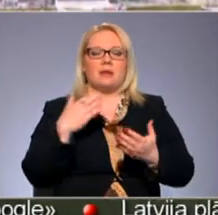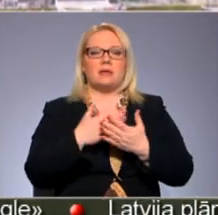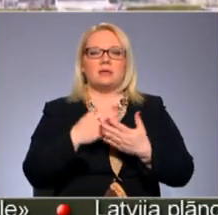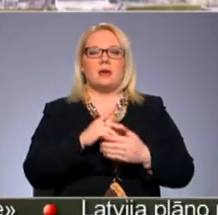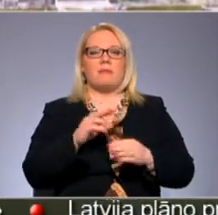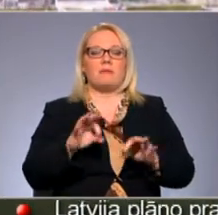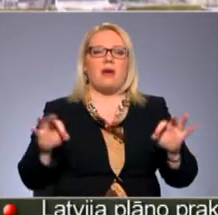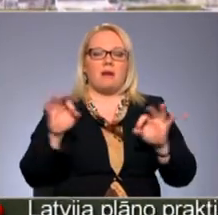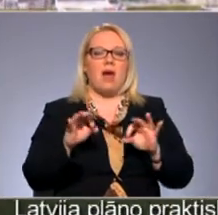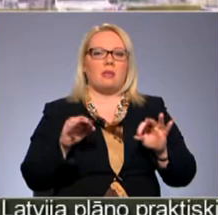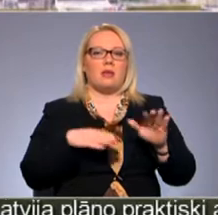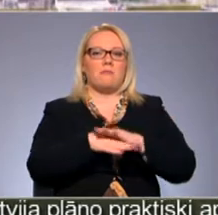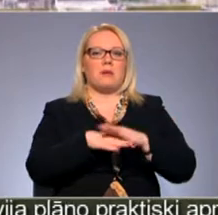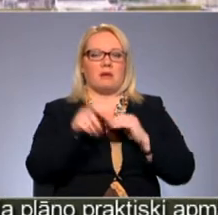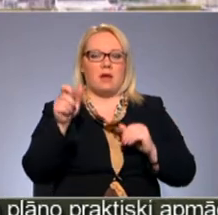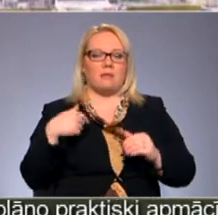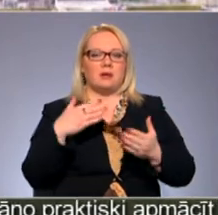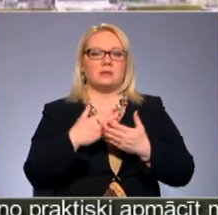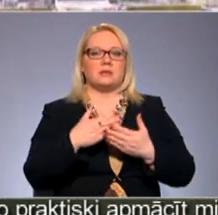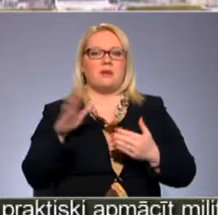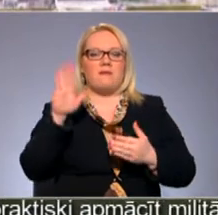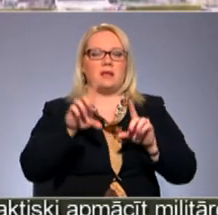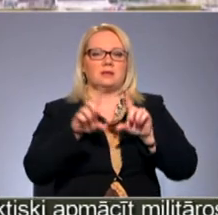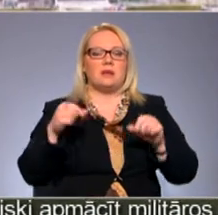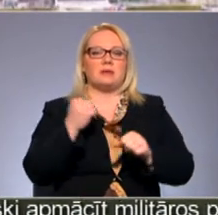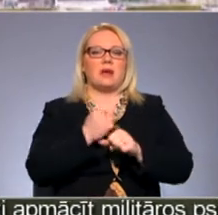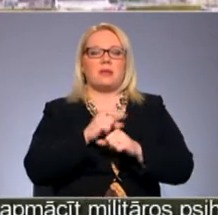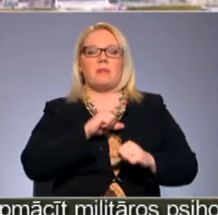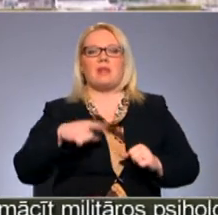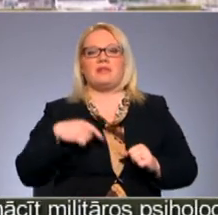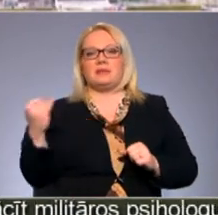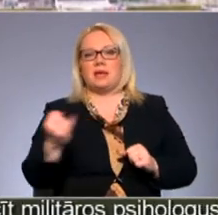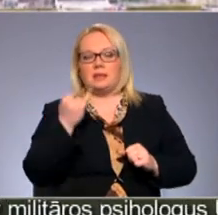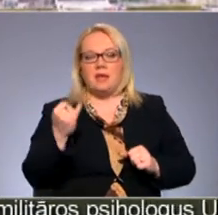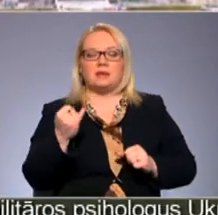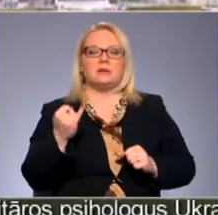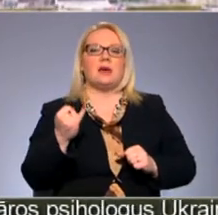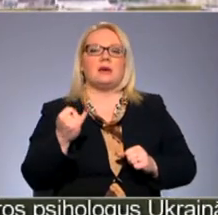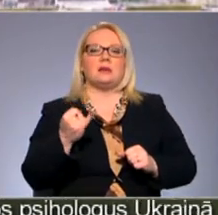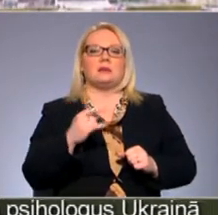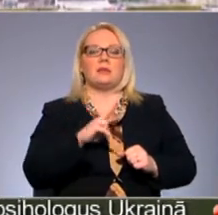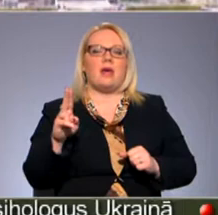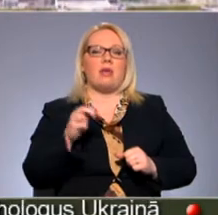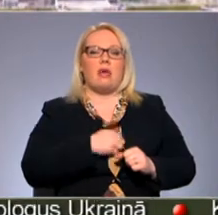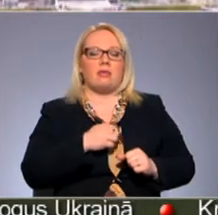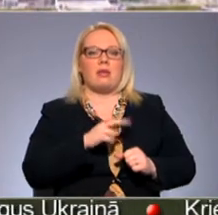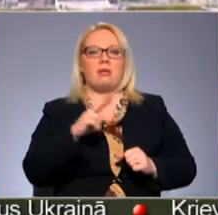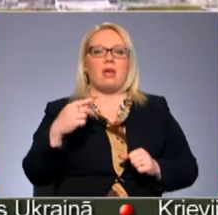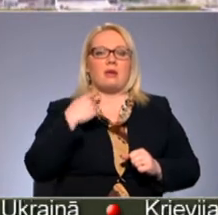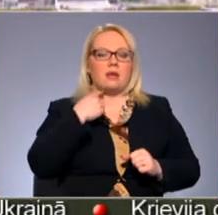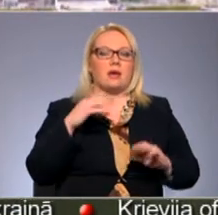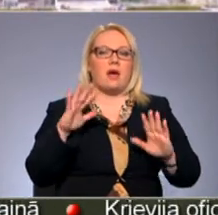emigranti. Mēs esam valsts dienestā, mēs strādājam Latvijas interesēs tikai ne Latgalē, ne Rīgā, bet